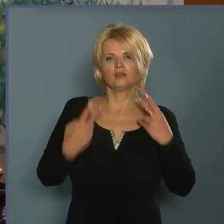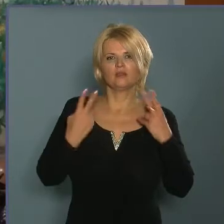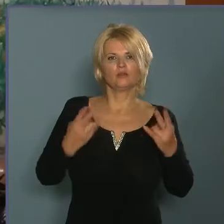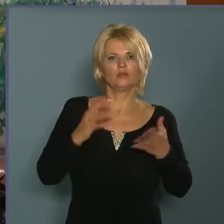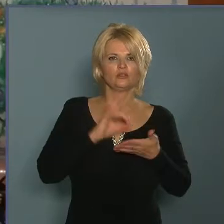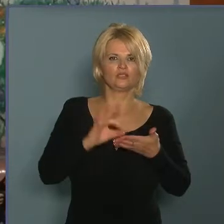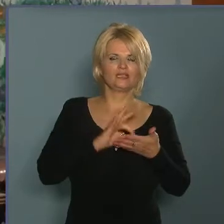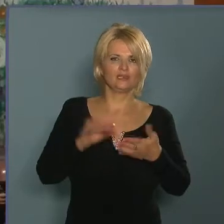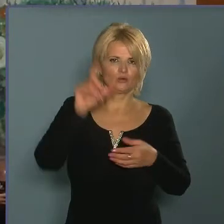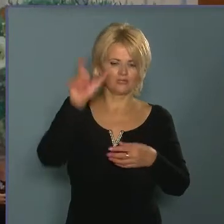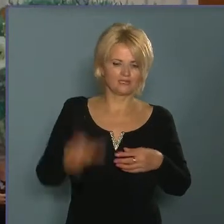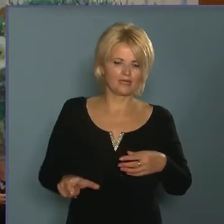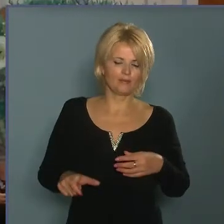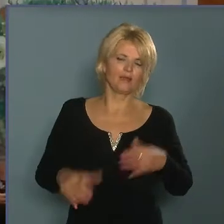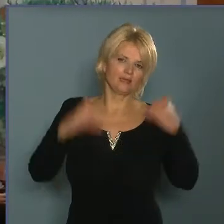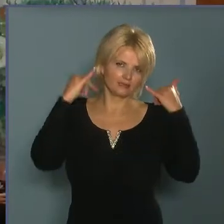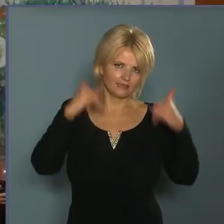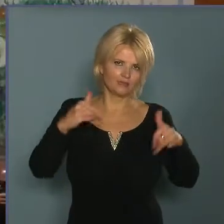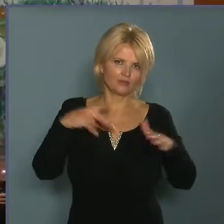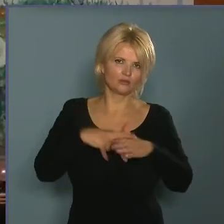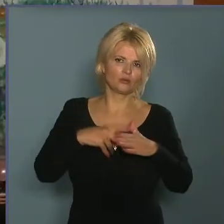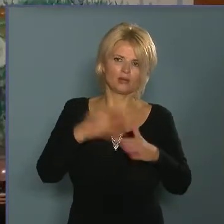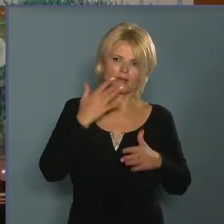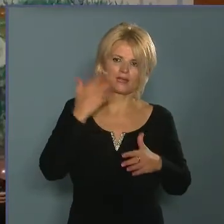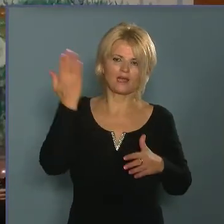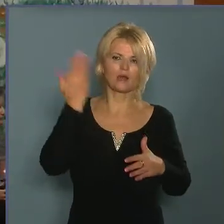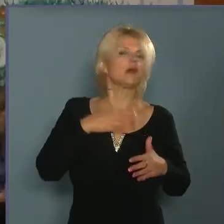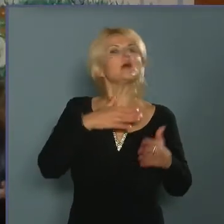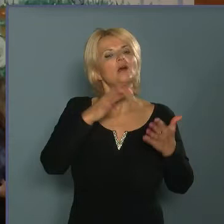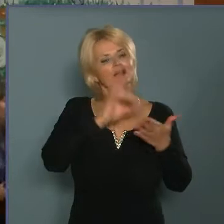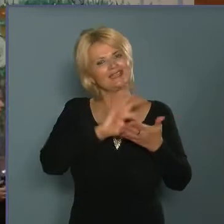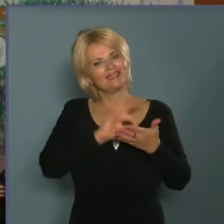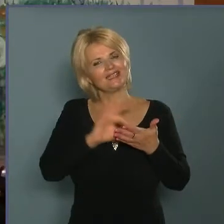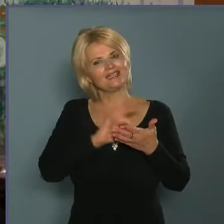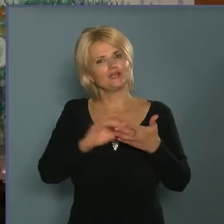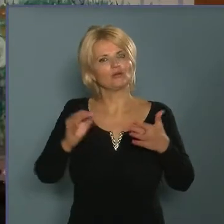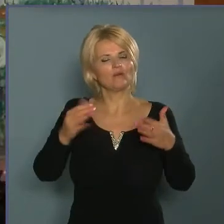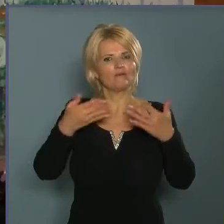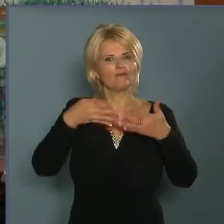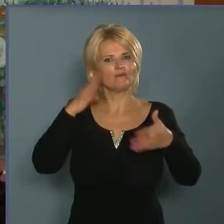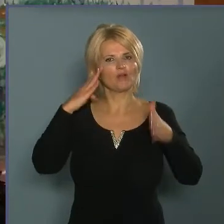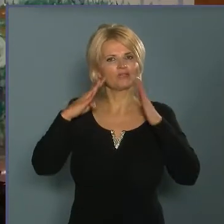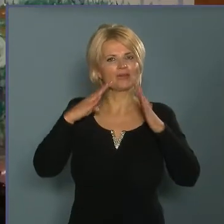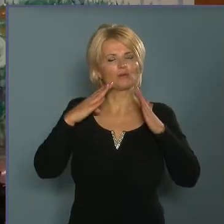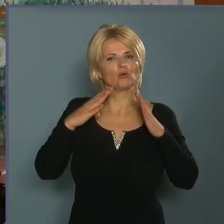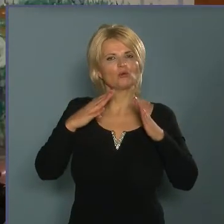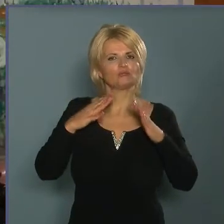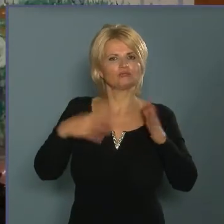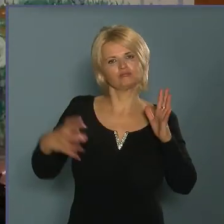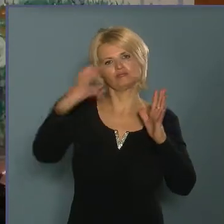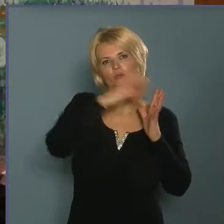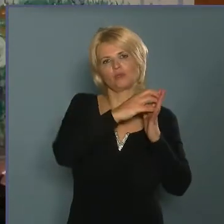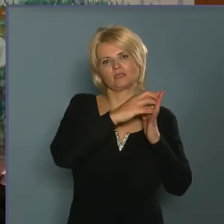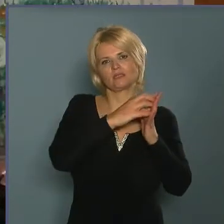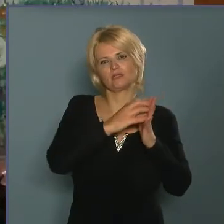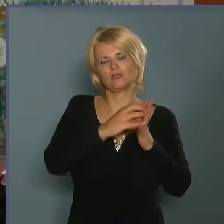Én azt gondolom. Például lehet az egy trendi dolog, hogyha egy író frappás Facebook posztokat tesz föl. Hogyha a személye olyan, aminek